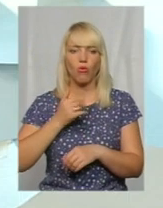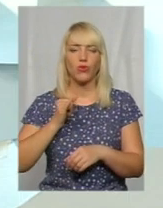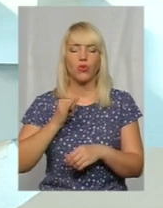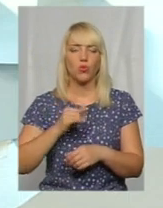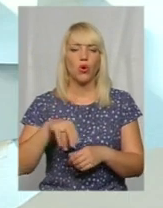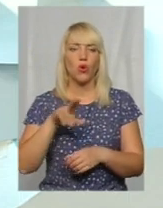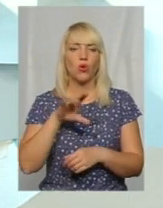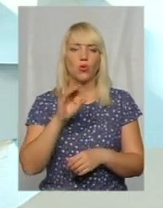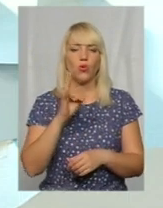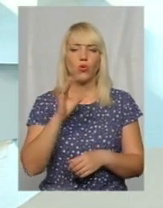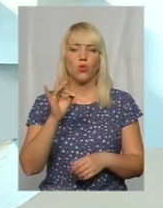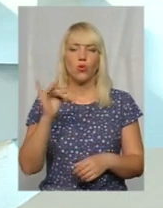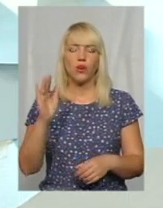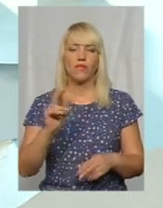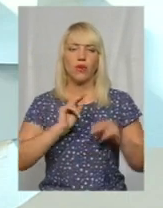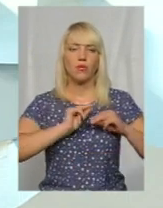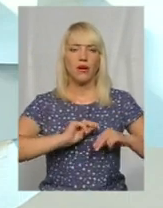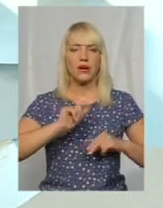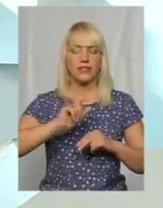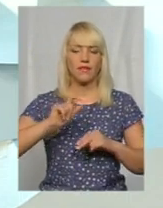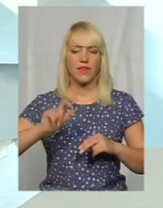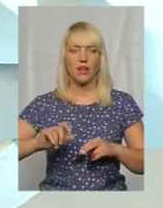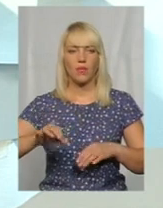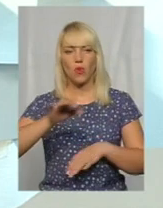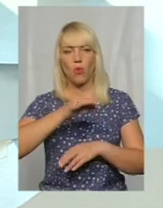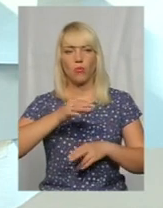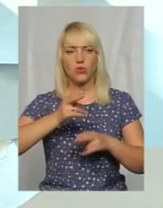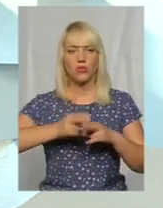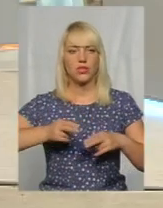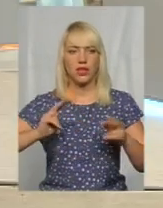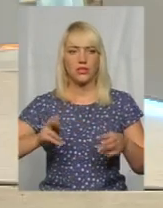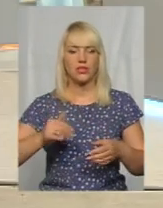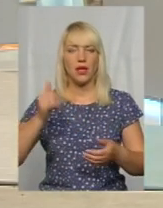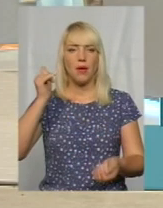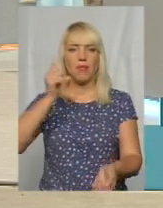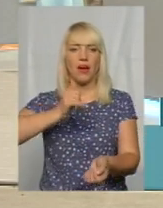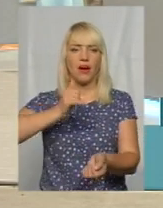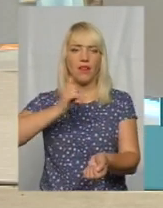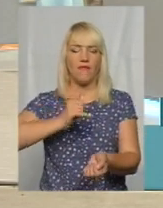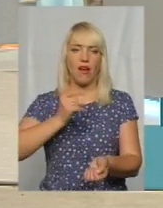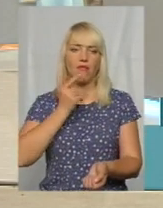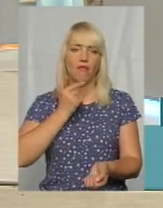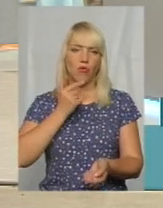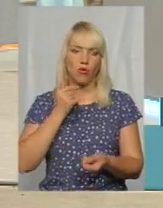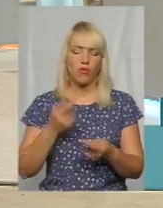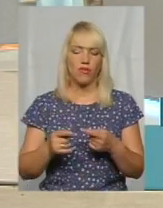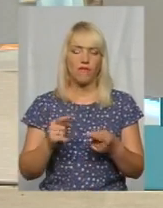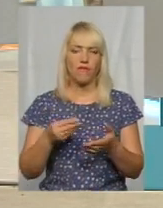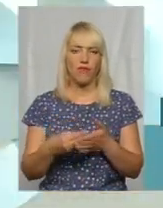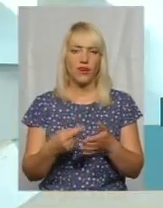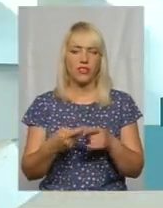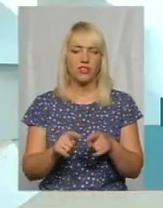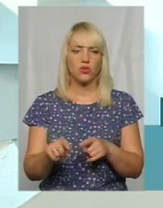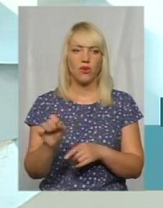працівниками обласної станції переливання крові. Вартість цього доноромобіля близько